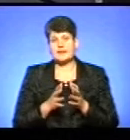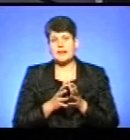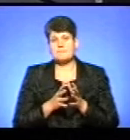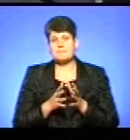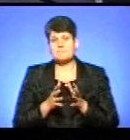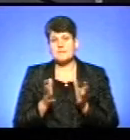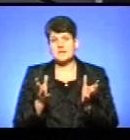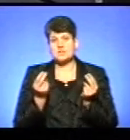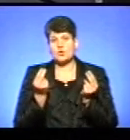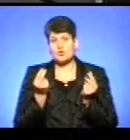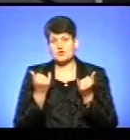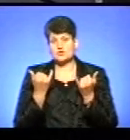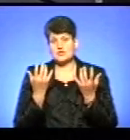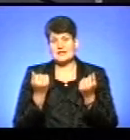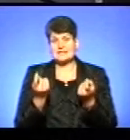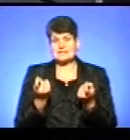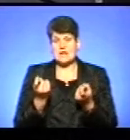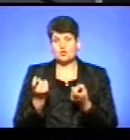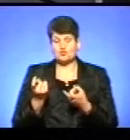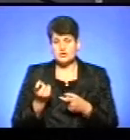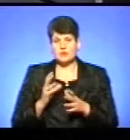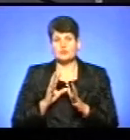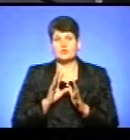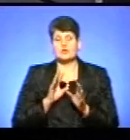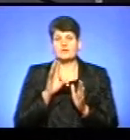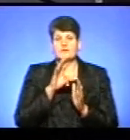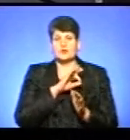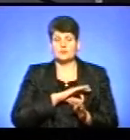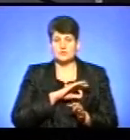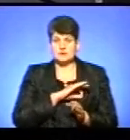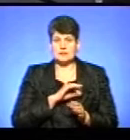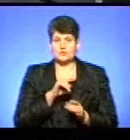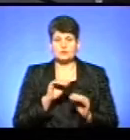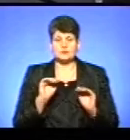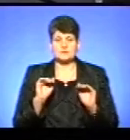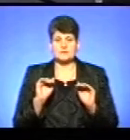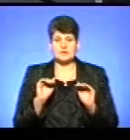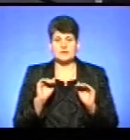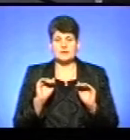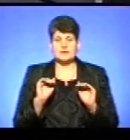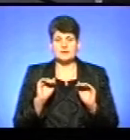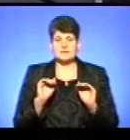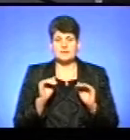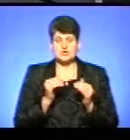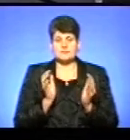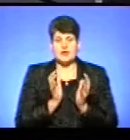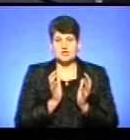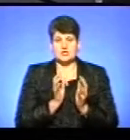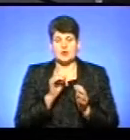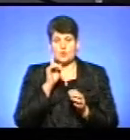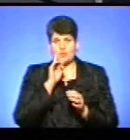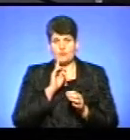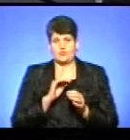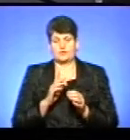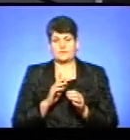коштів на сьогодній день залучило і впроваджує для того, щоб зменшити збереженням комфорту споживання всередині